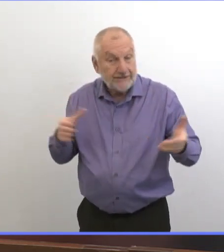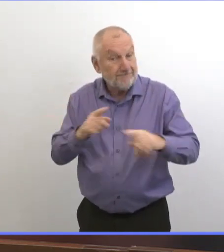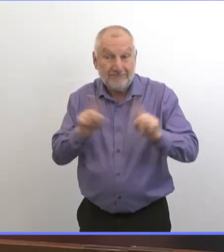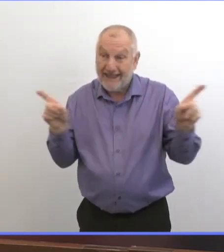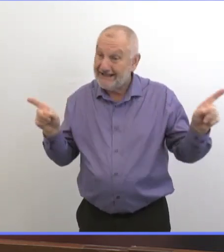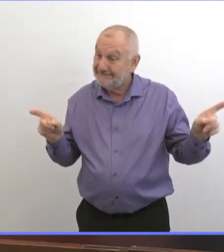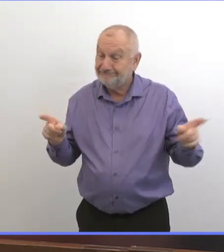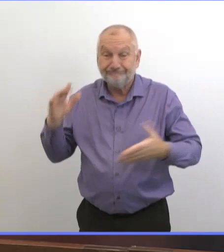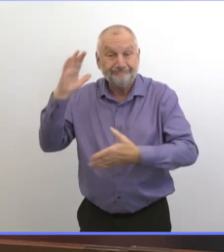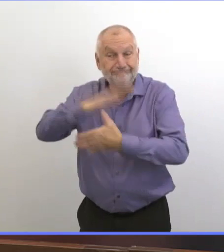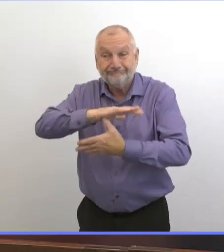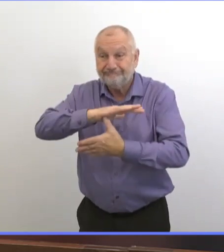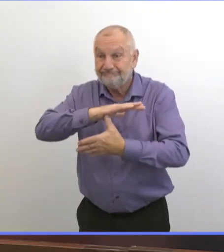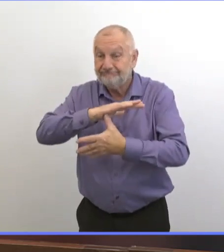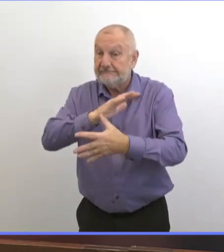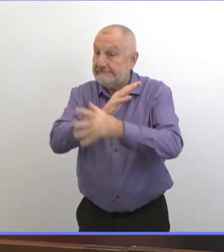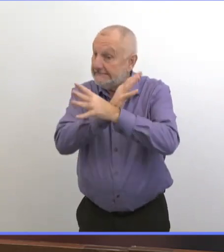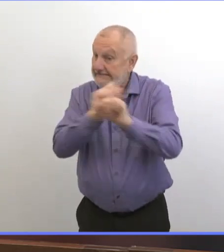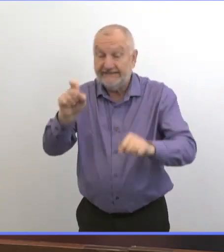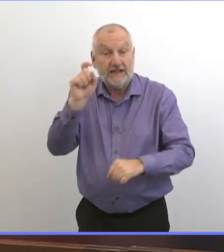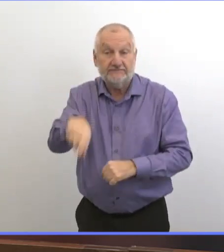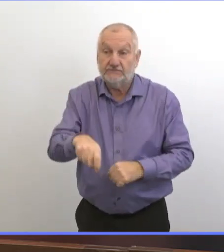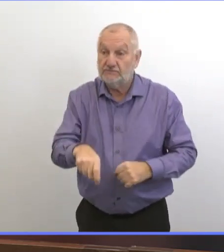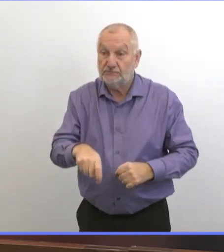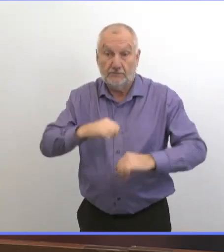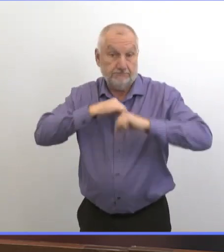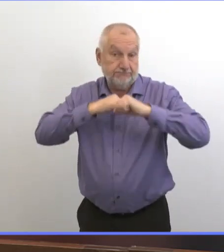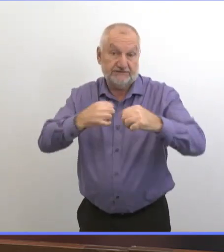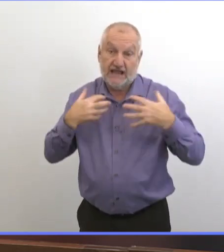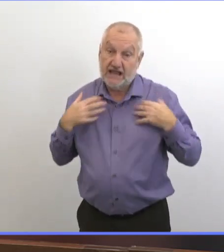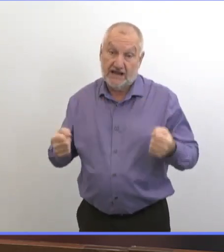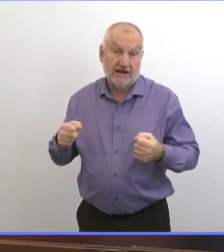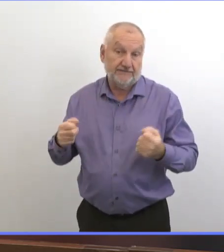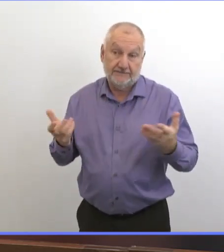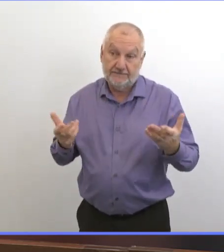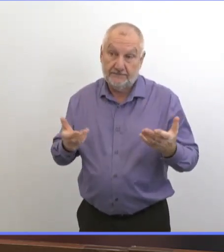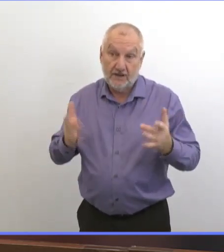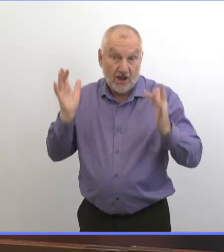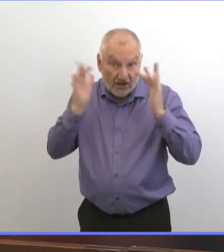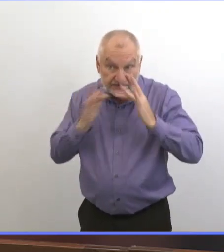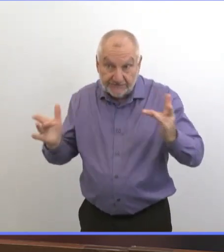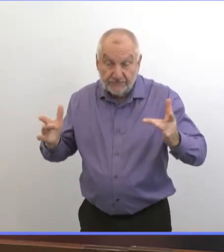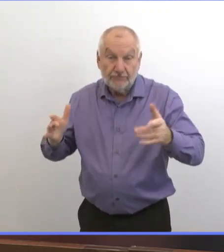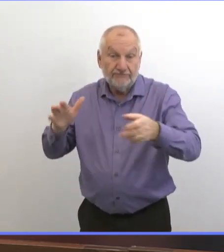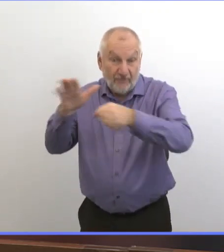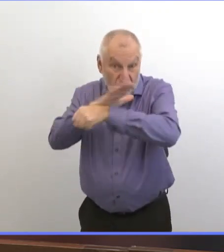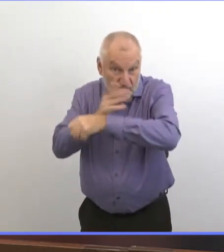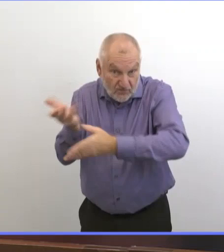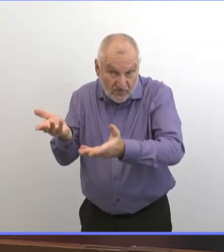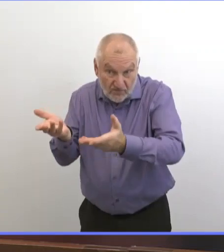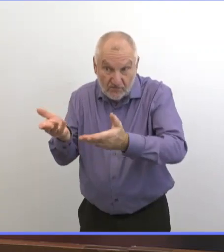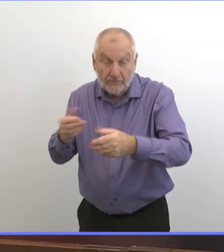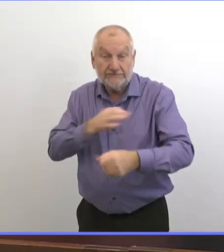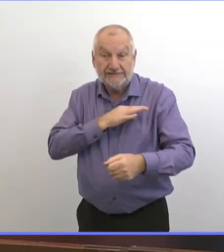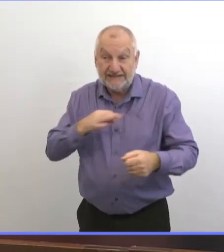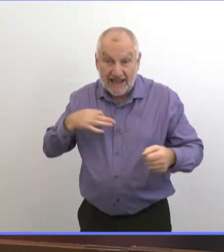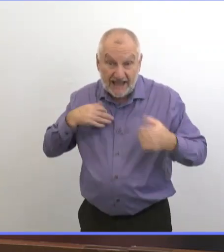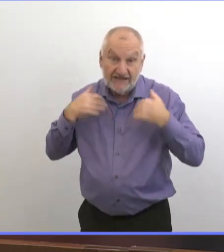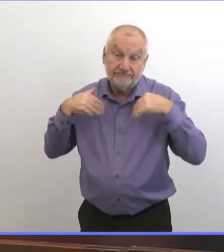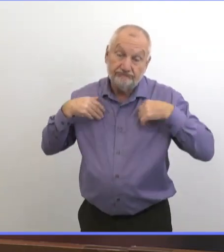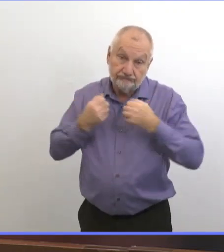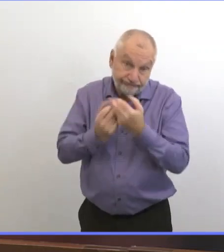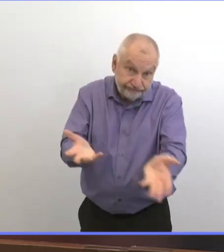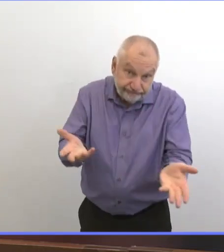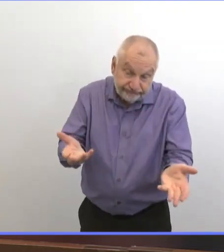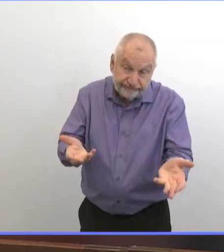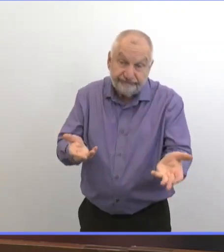Mais notre système de santé est sous pression. Nos travailleurs du système de santé sont dépassés. Et